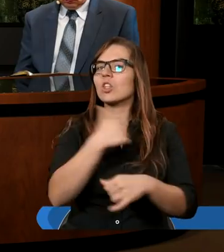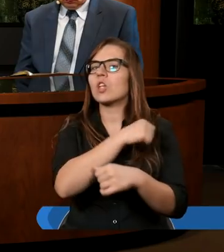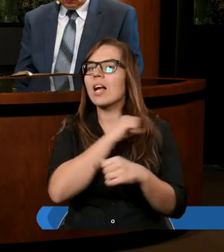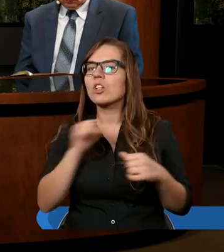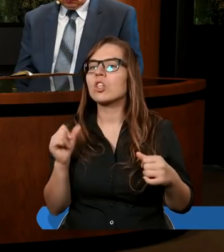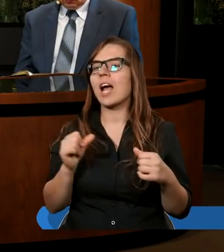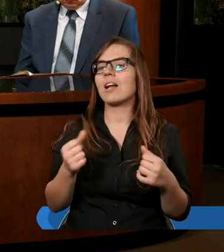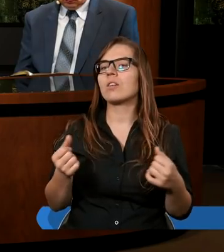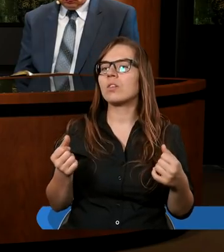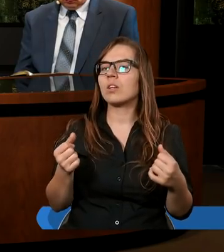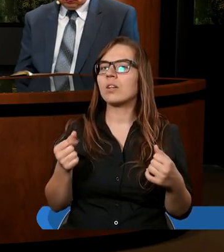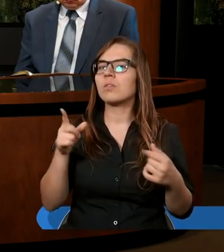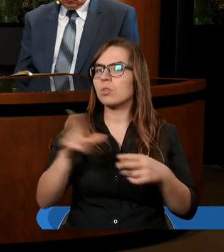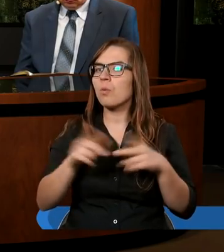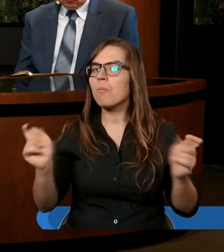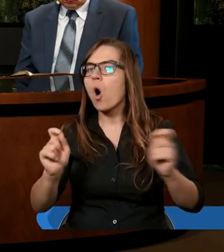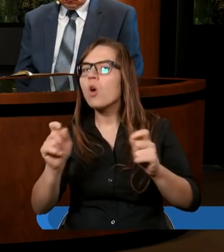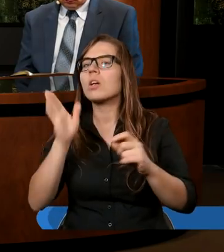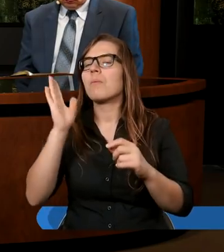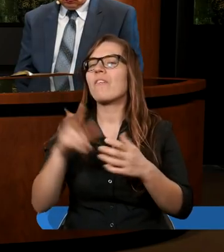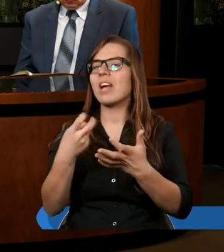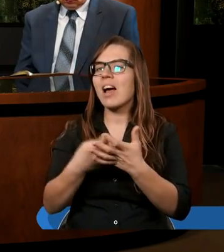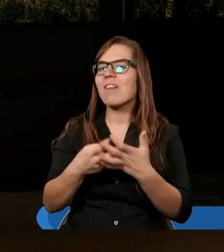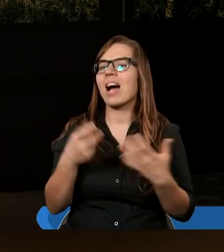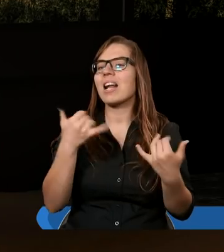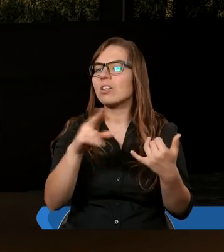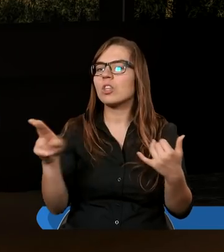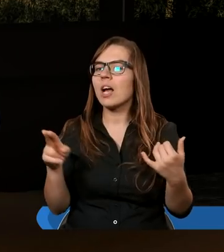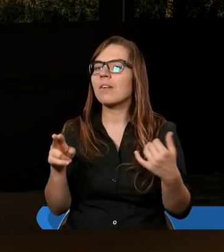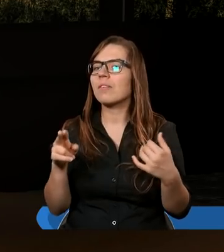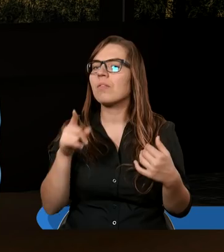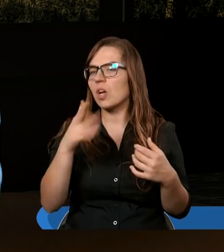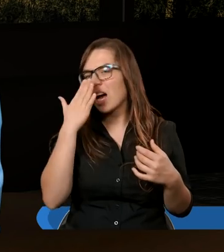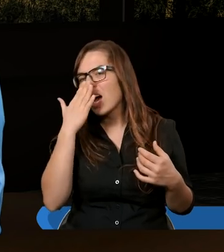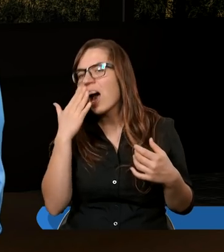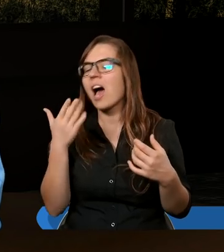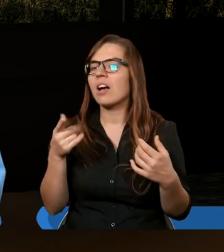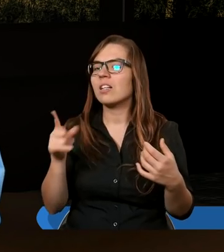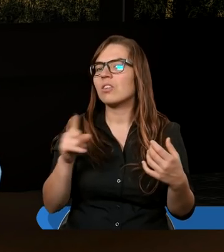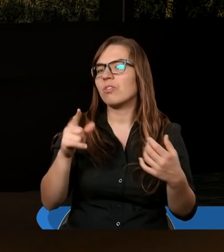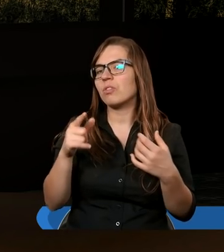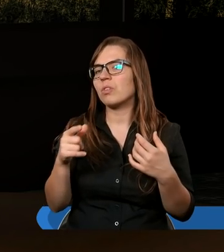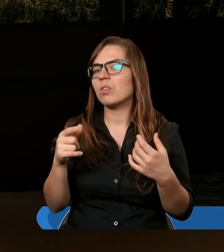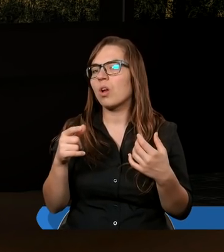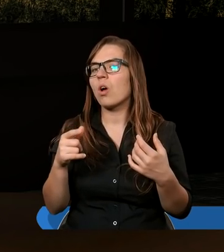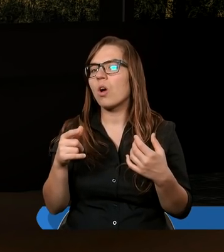Mamy wymienionego między innymi Mateusza, który jak wiemy z Ewangelii był poborcą podatkowym, czyli raczej skłaniał się ku